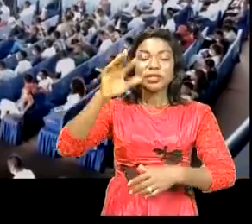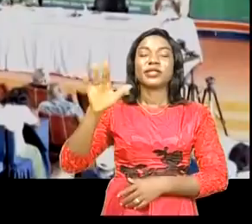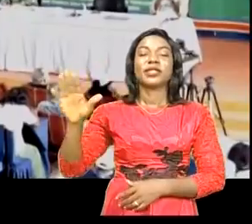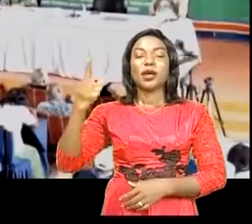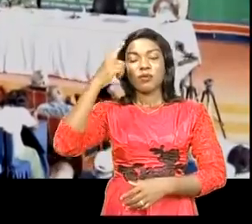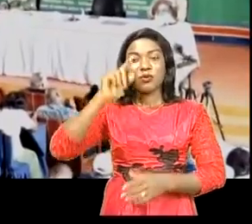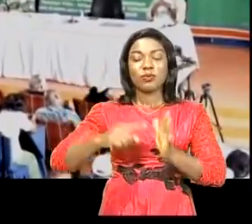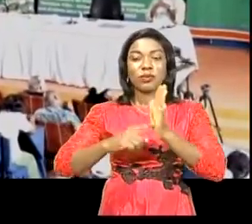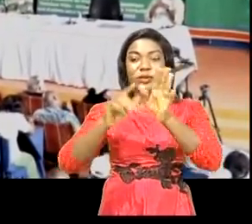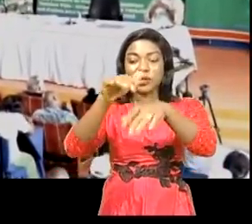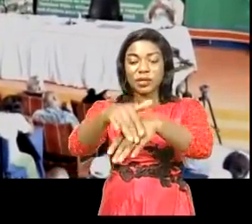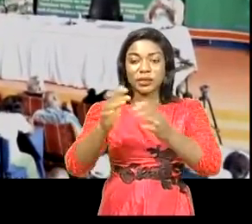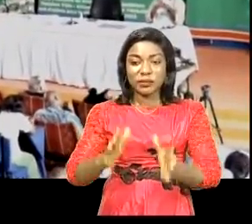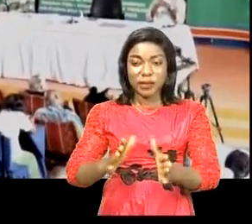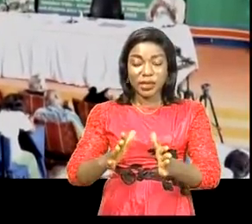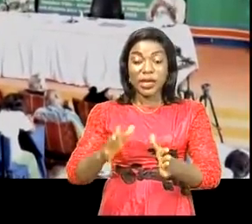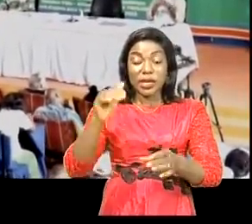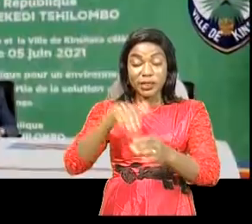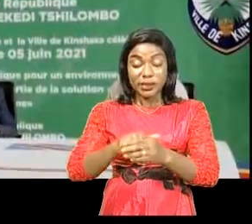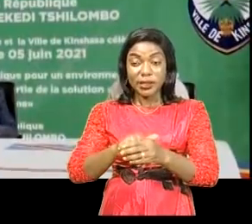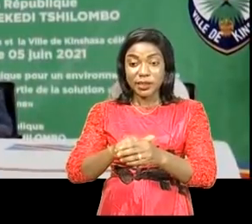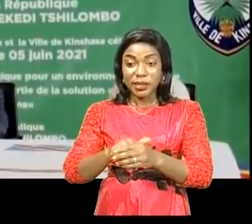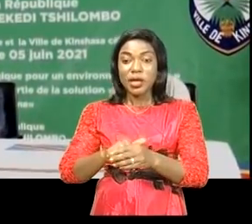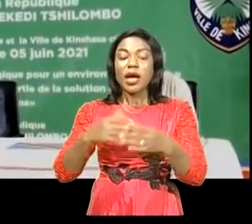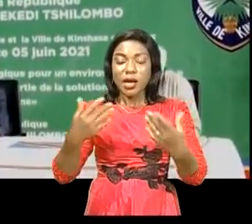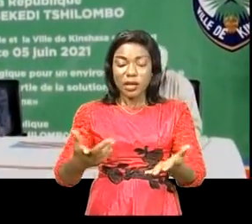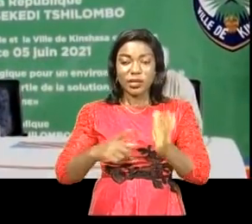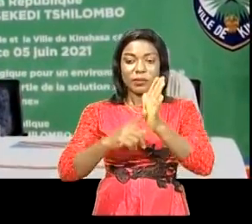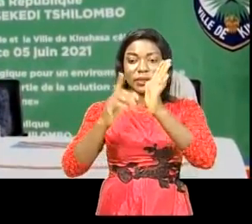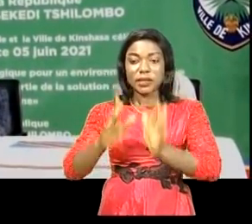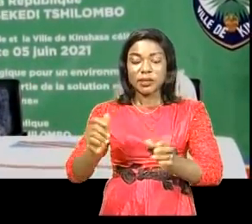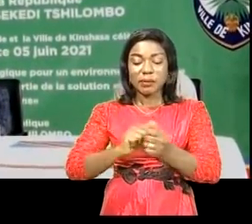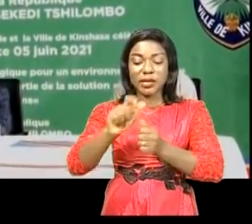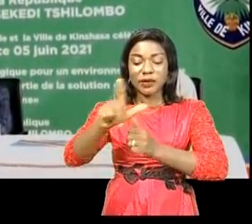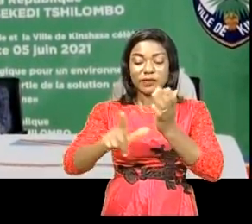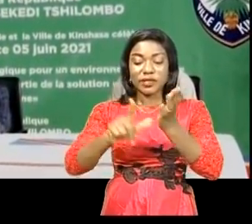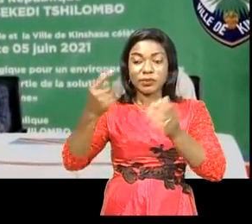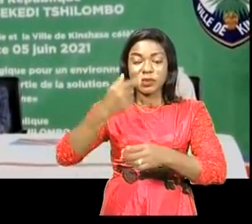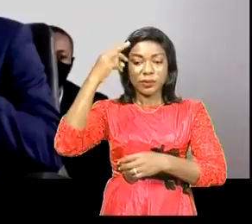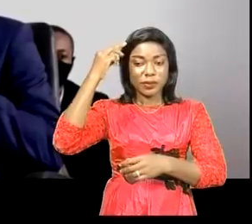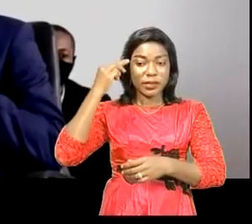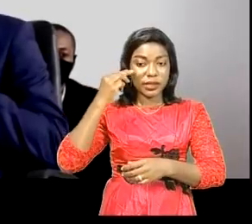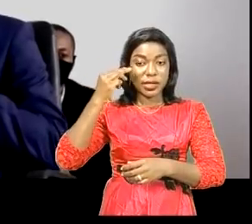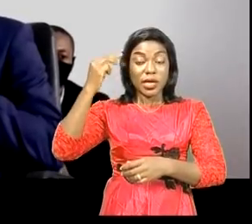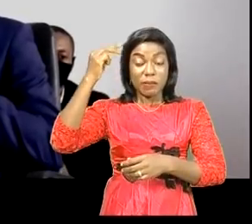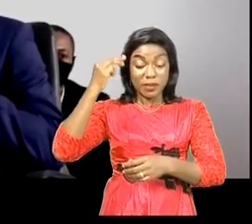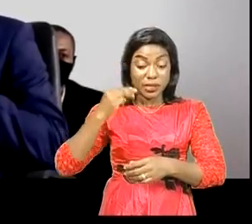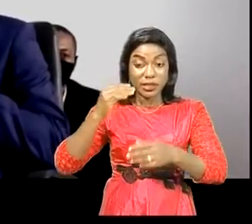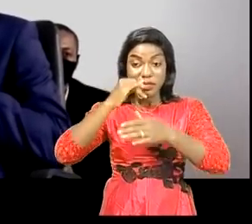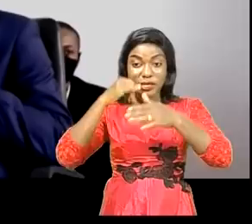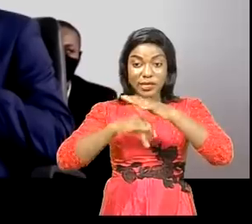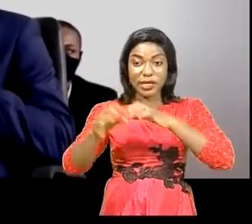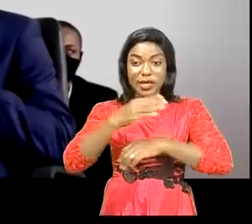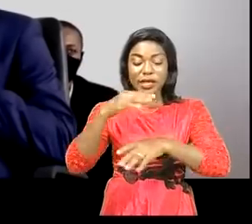République, le Premier ministre empêché s'est fait représenter par le vice-premier ministre, ministre de l'Intérieur et Affaires